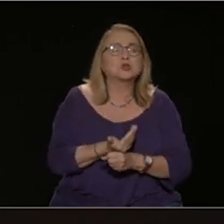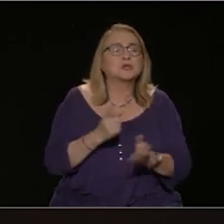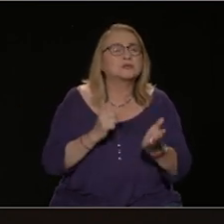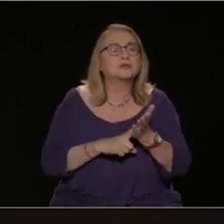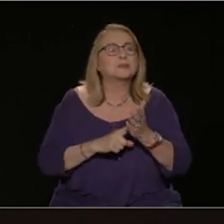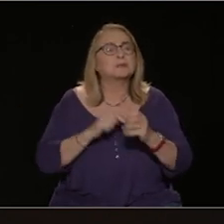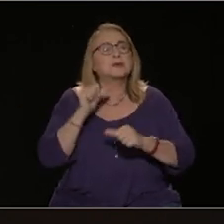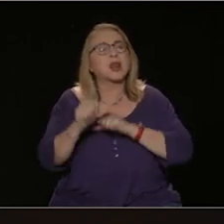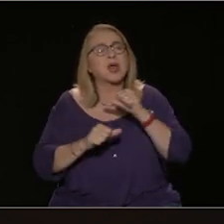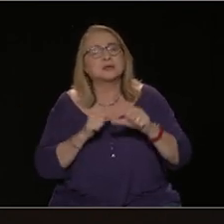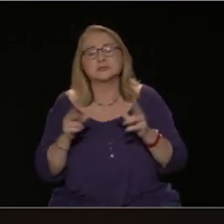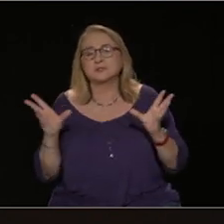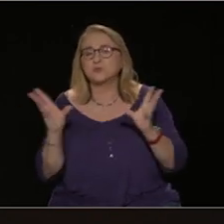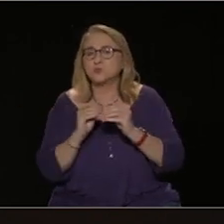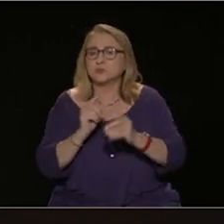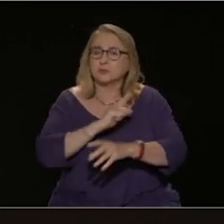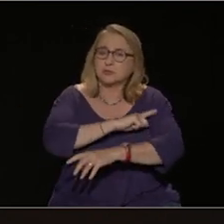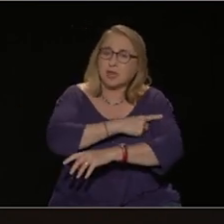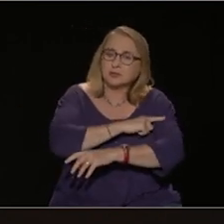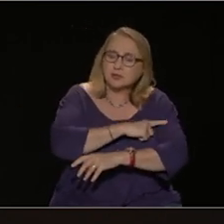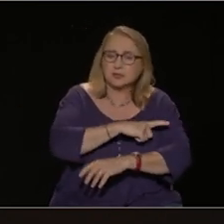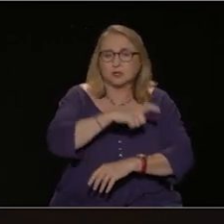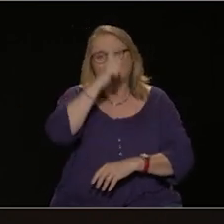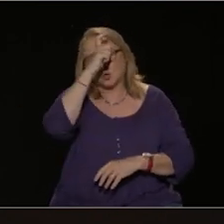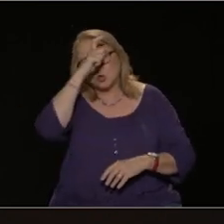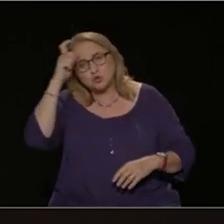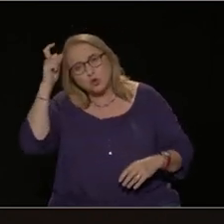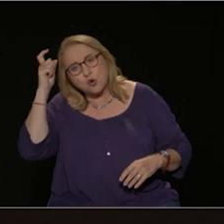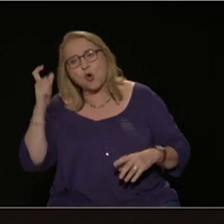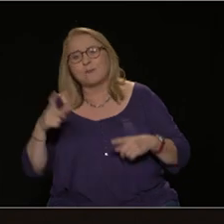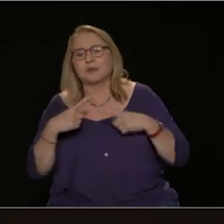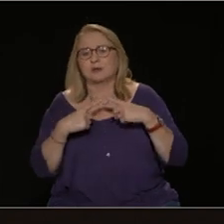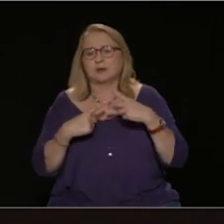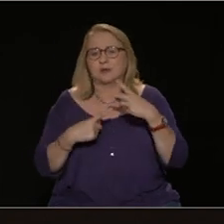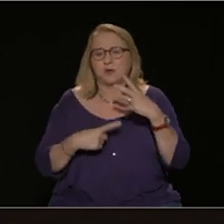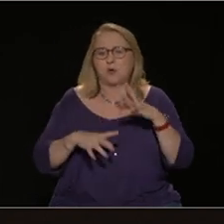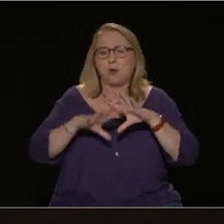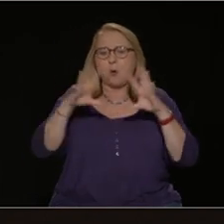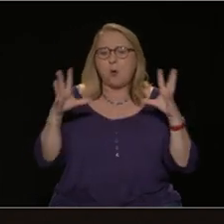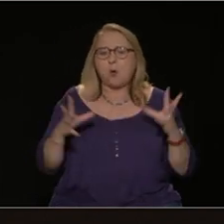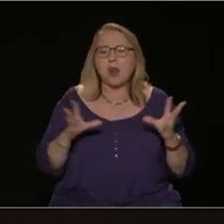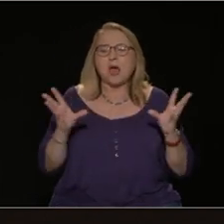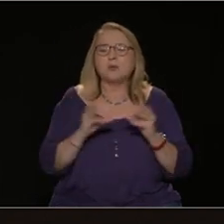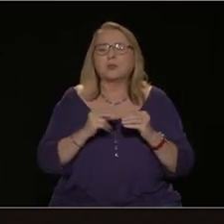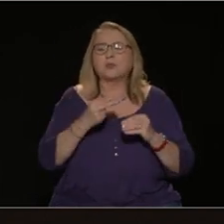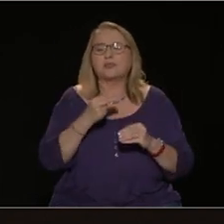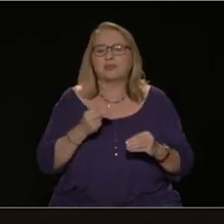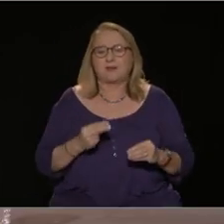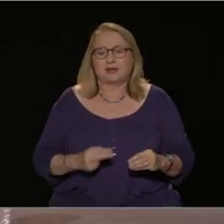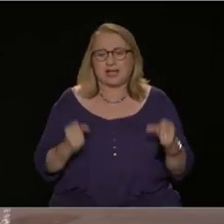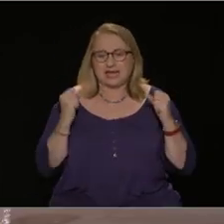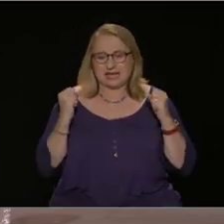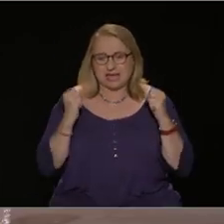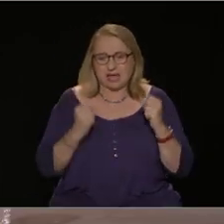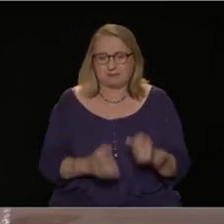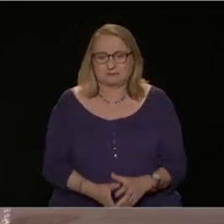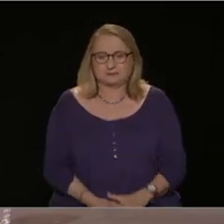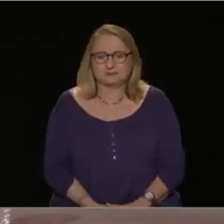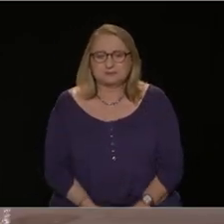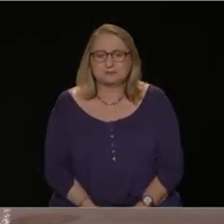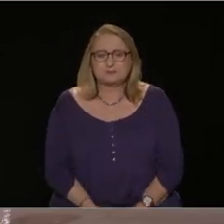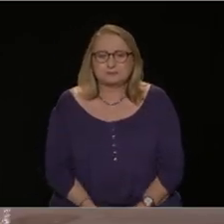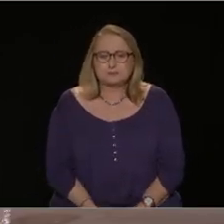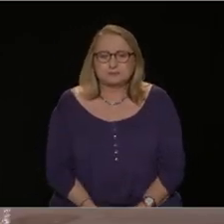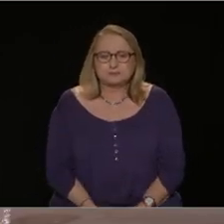νοσηλευτών και όλο αυτό το πλαίσιο που είναι στον δομέα της υγείας, στον εθνικό συστήματος υγείας. Ναι,